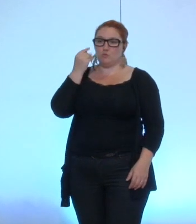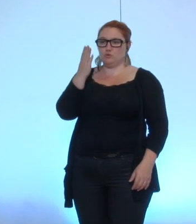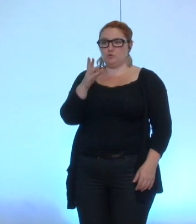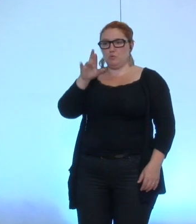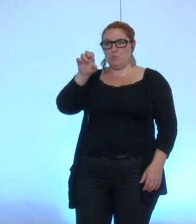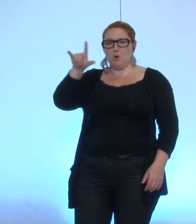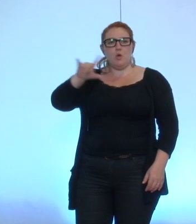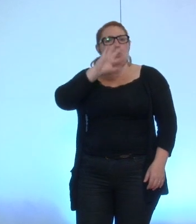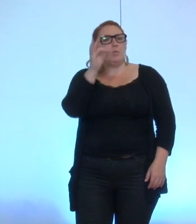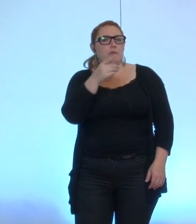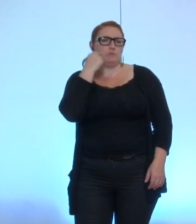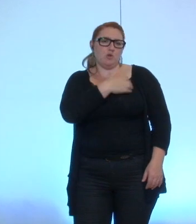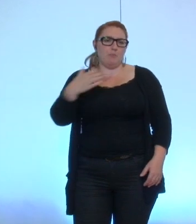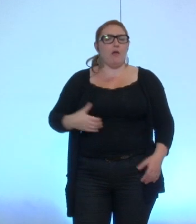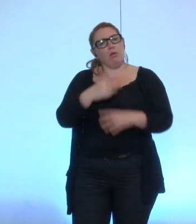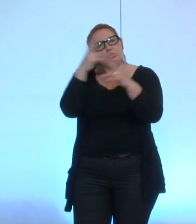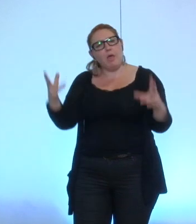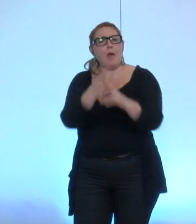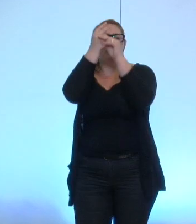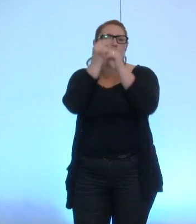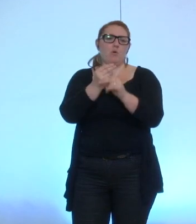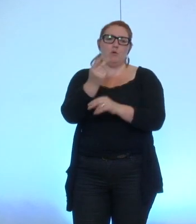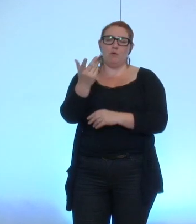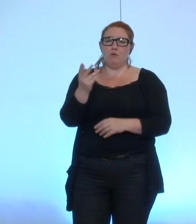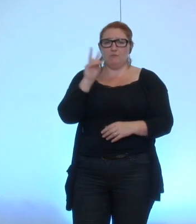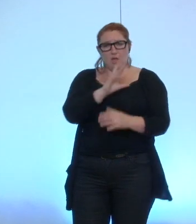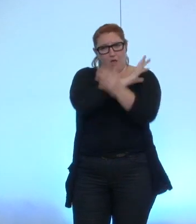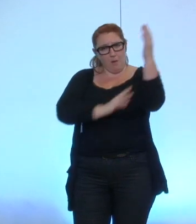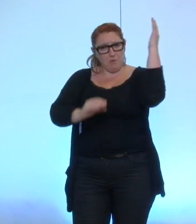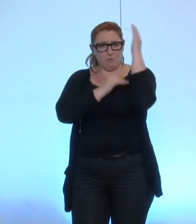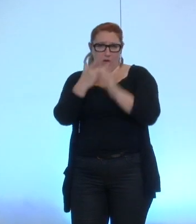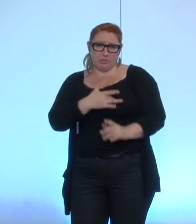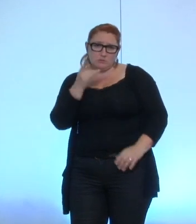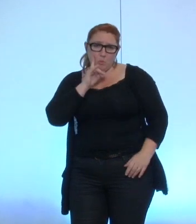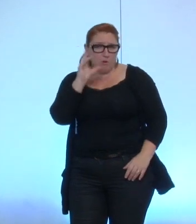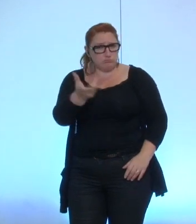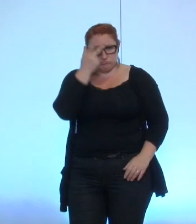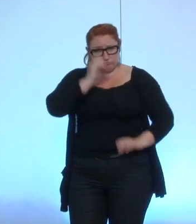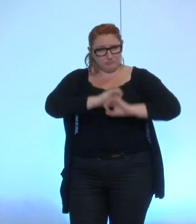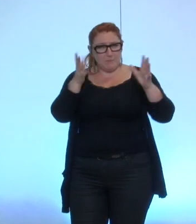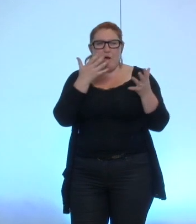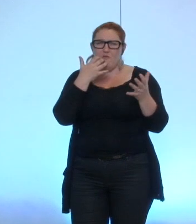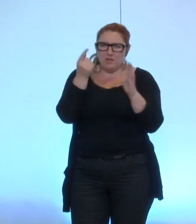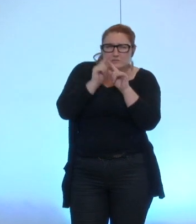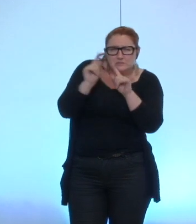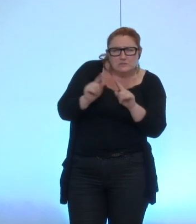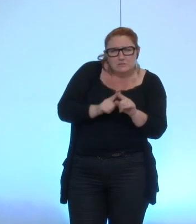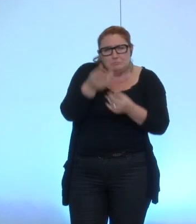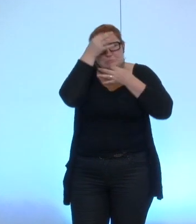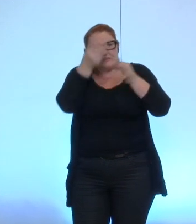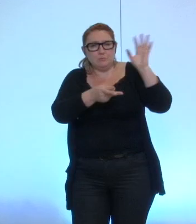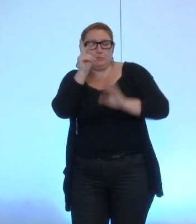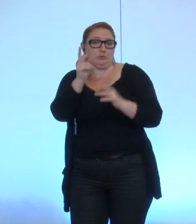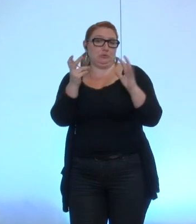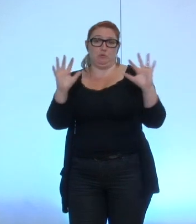Oui monsieur le maire très rapidement je comprends très bien l'intérêt de cet amendement simplement j'aimerais qu'on le précise un petit peu plus en expliquant par